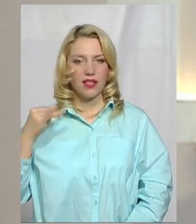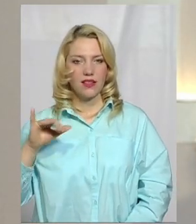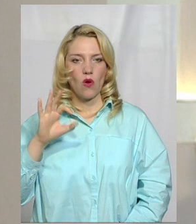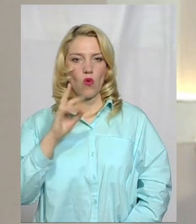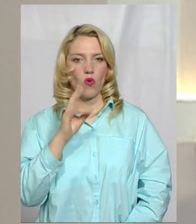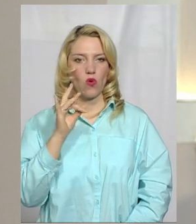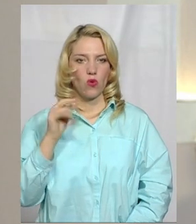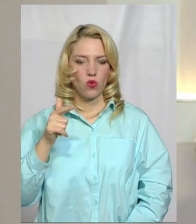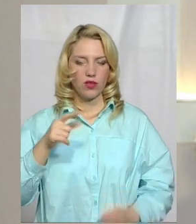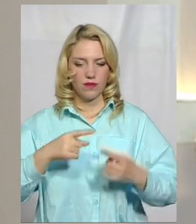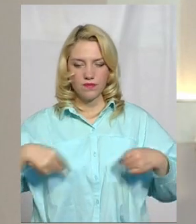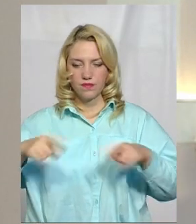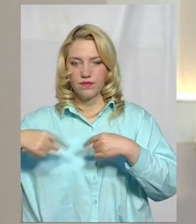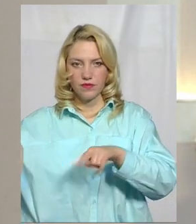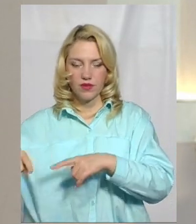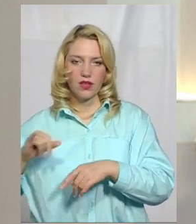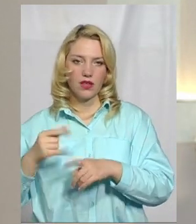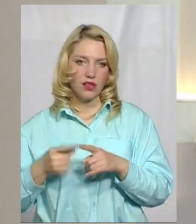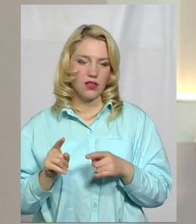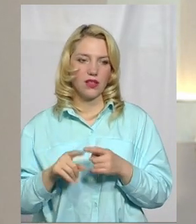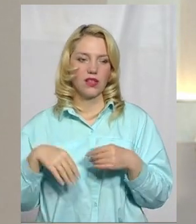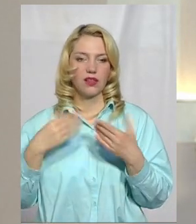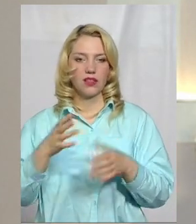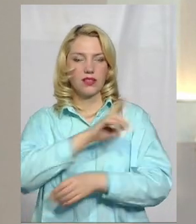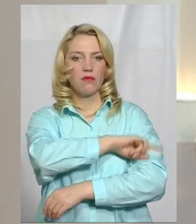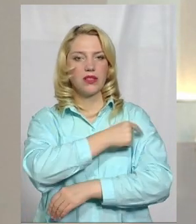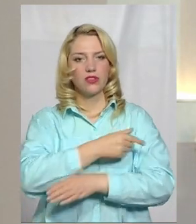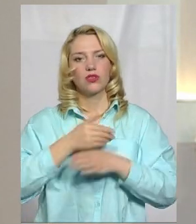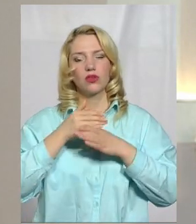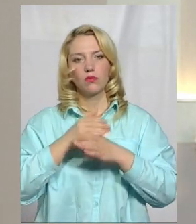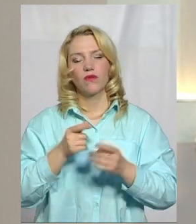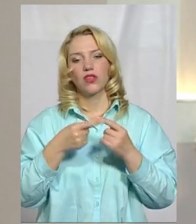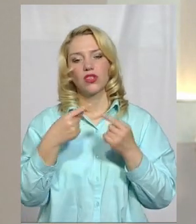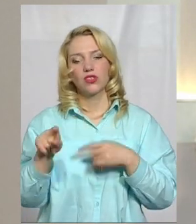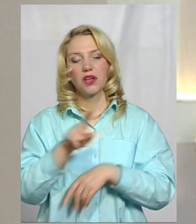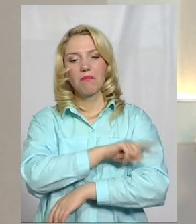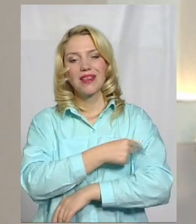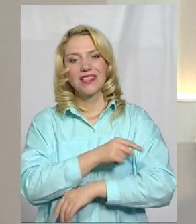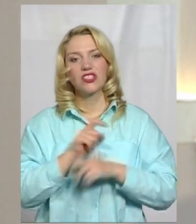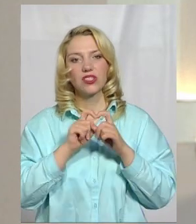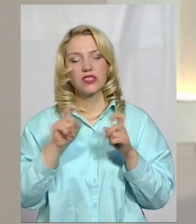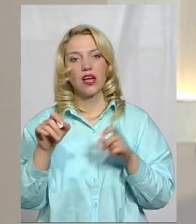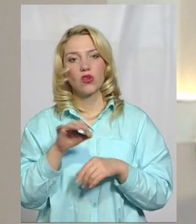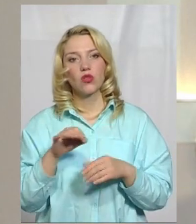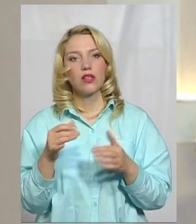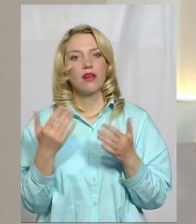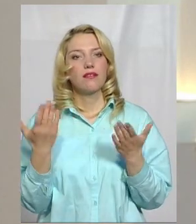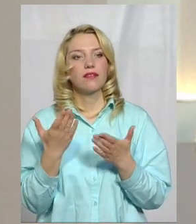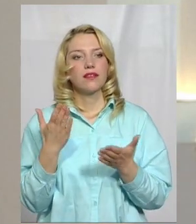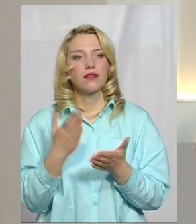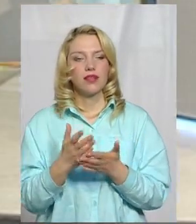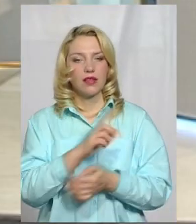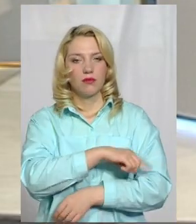медична допомога в інших медичних закладах області. Які є